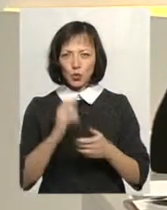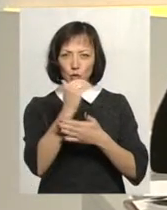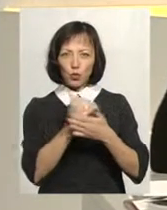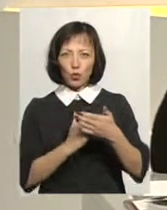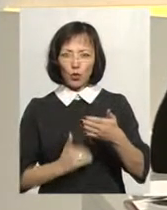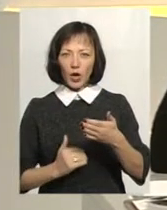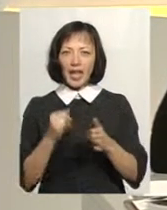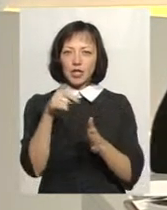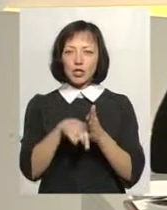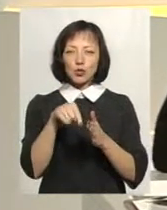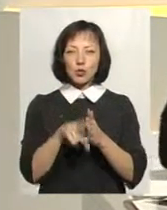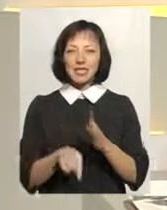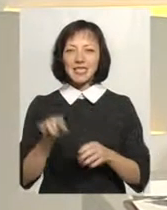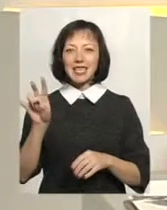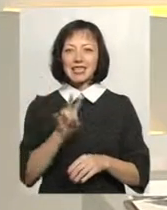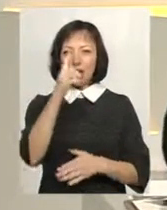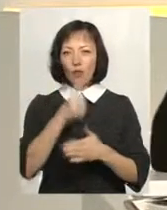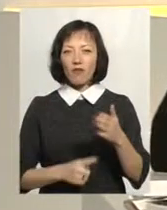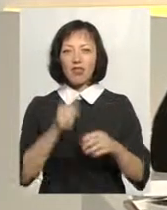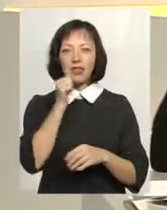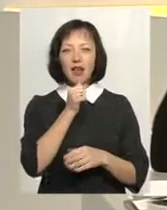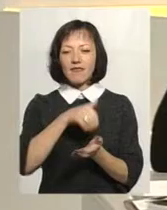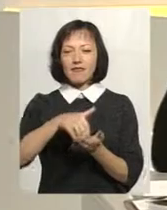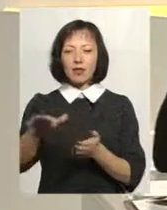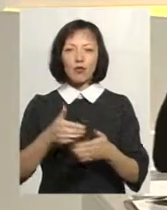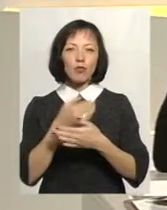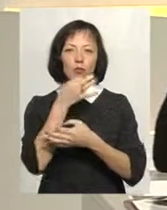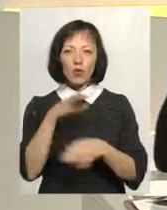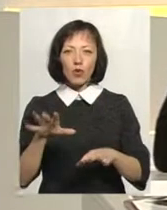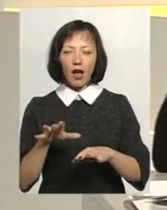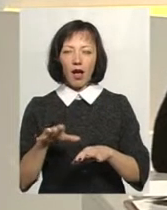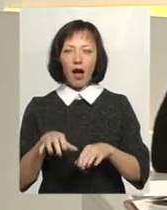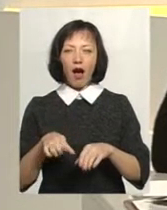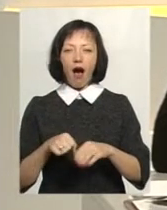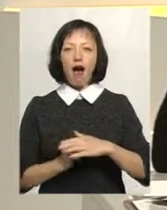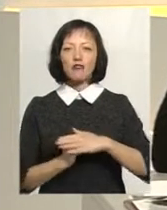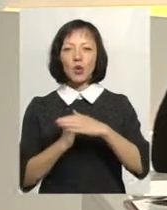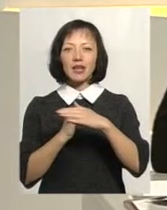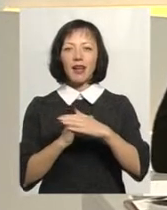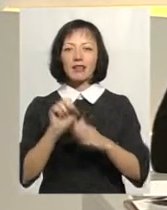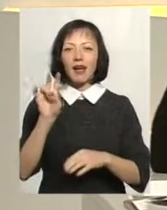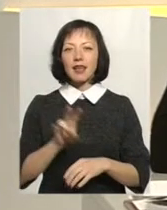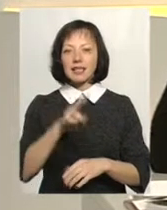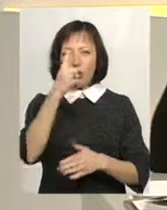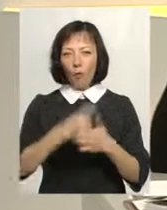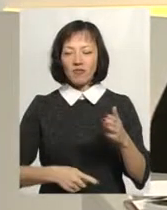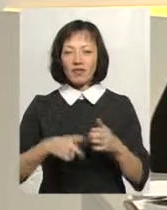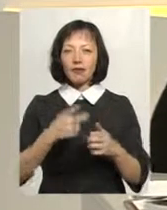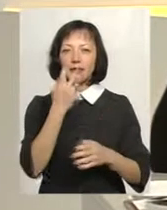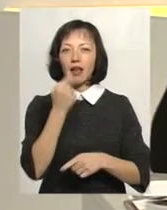церковних таїнств, відкинули будь-який авторитет церковних традицій і,